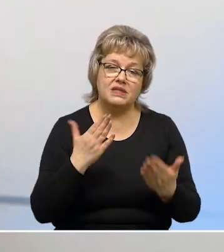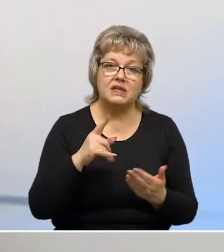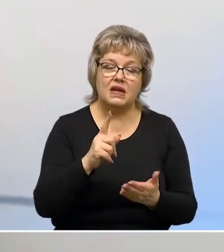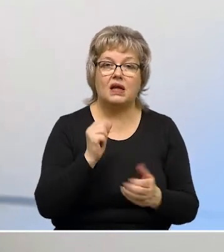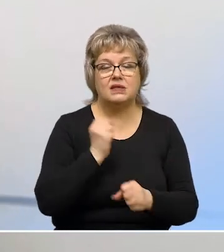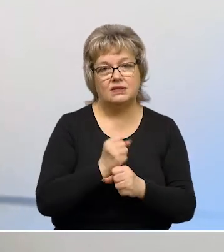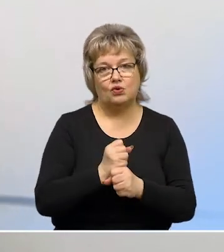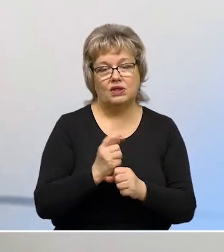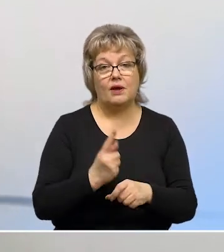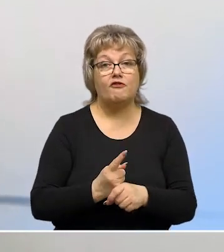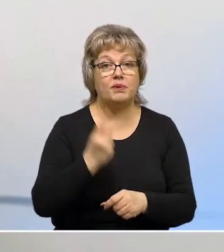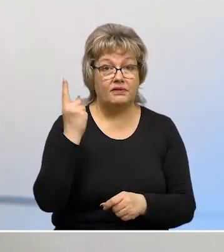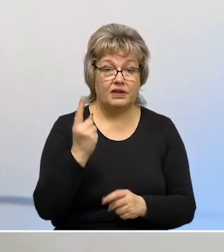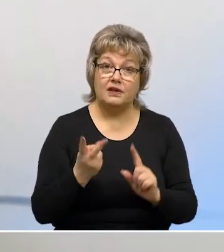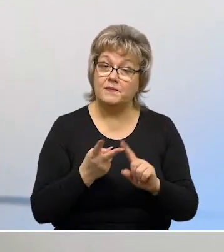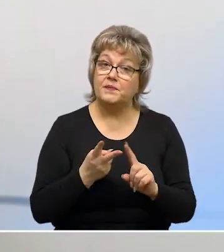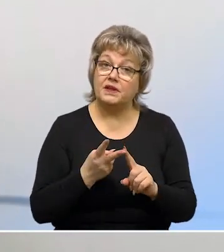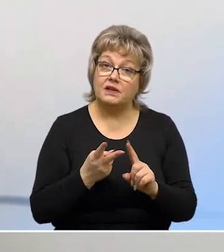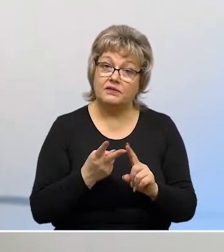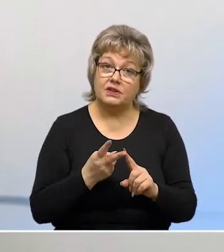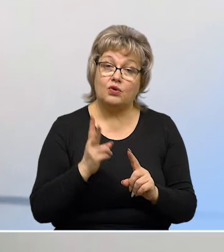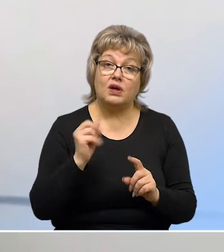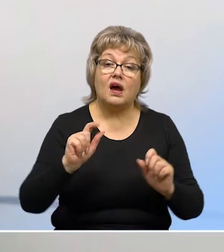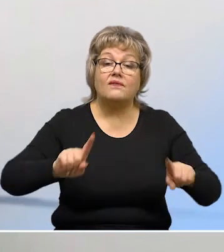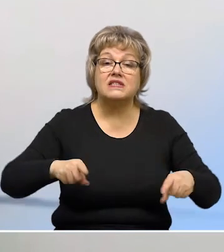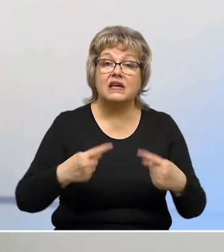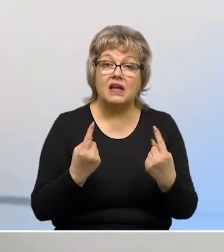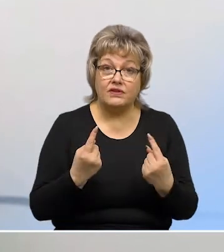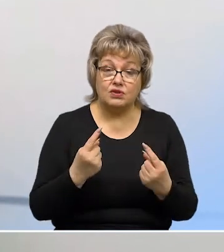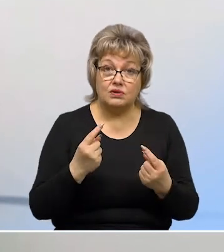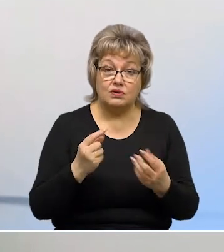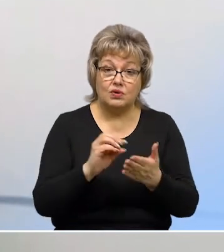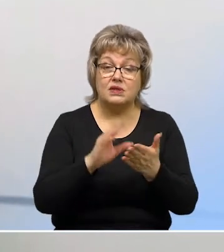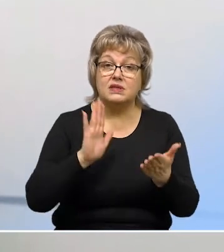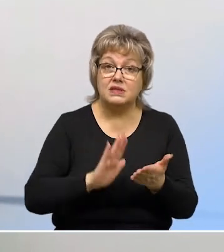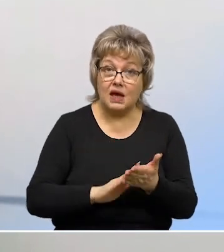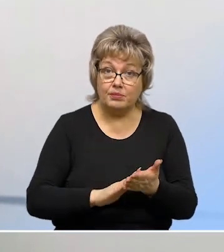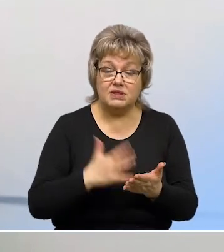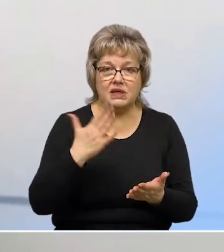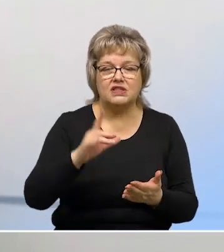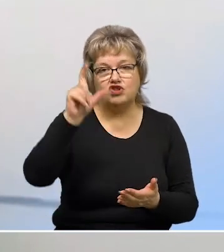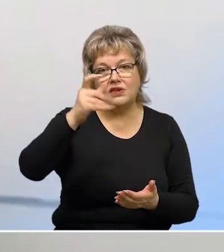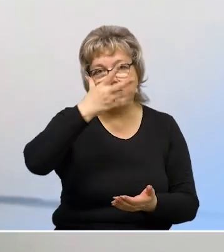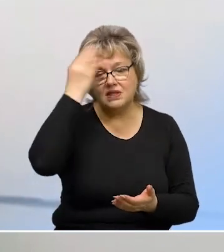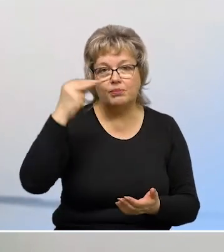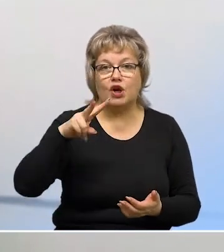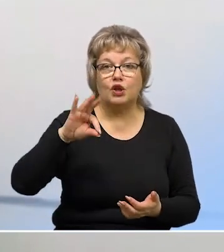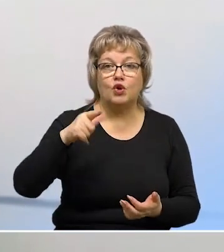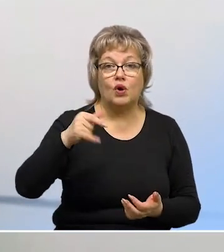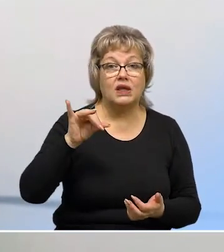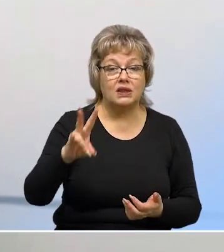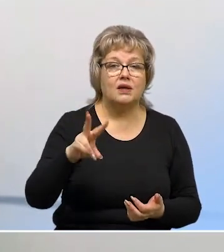она создана впервые. Второй вопрос, как восстановить учетную запись, если человек забыл логинт-пароль